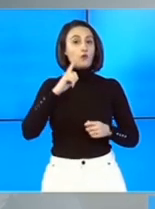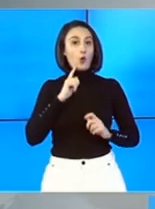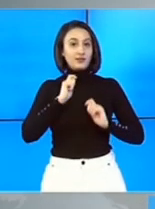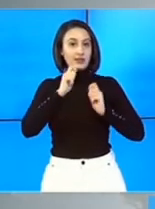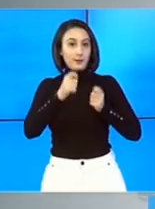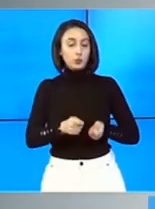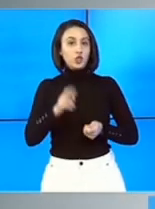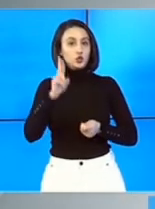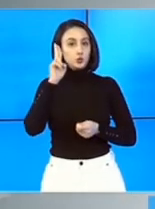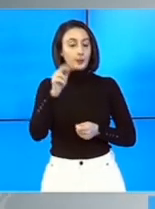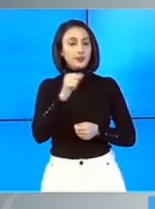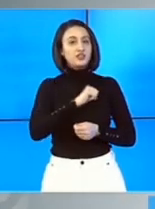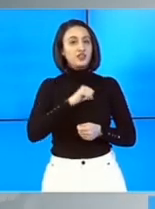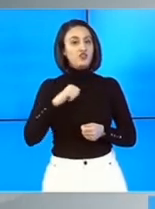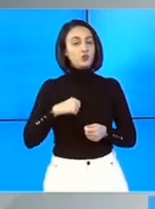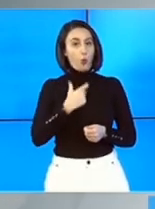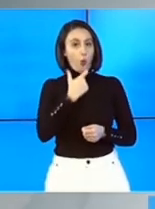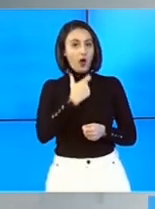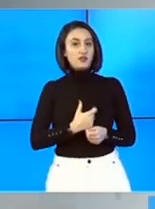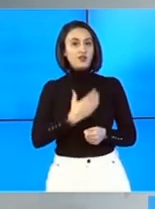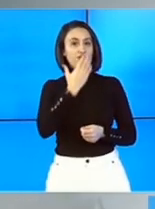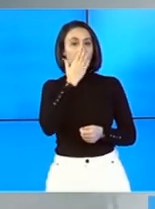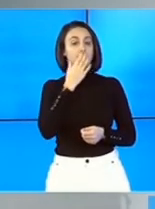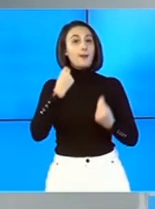vor depune jurământ individual în fața președintelui României.